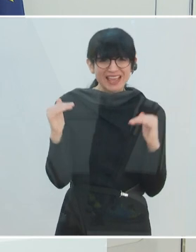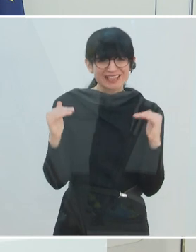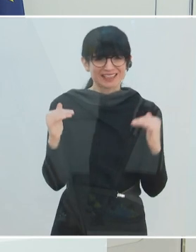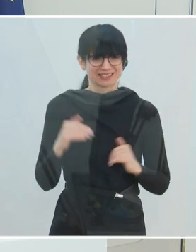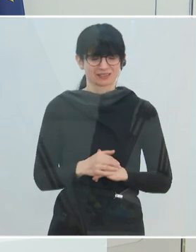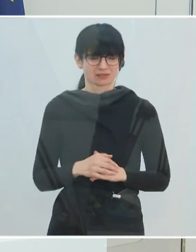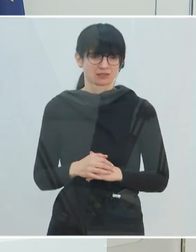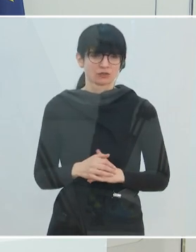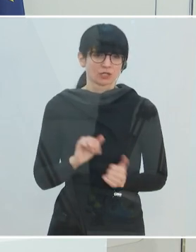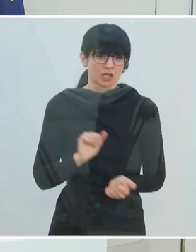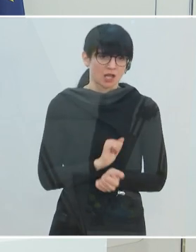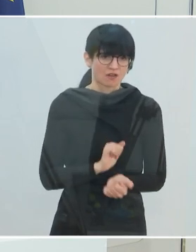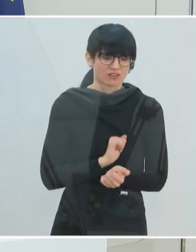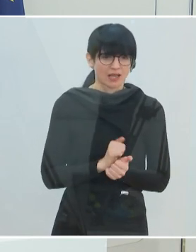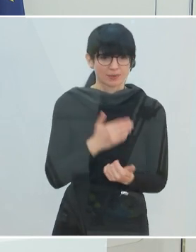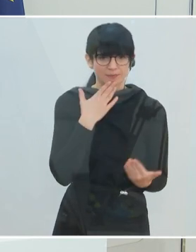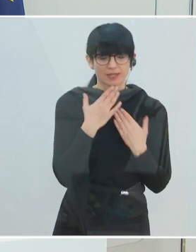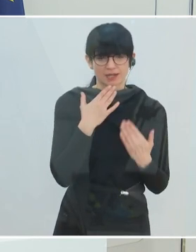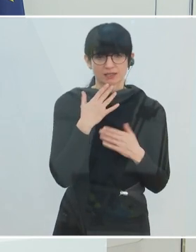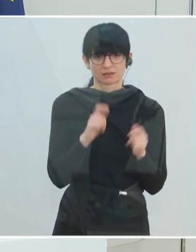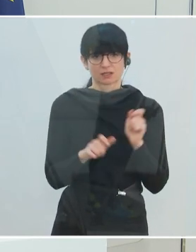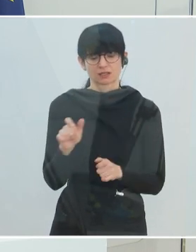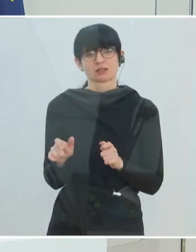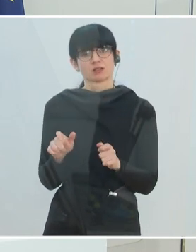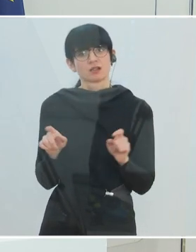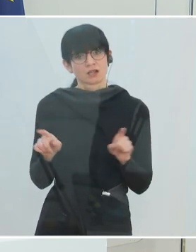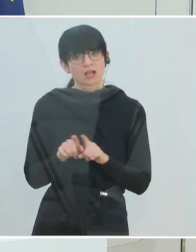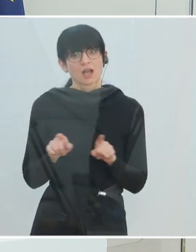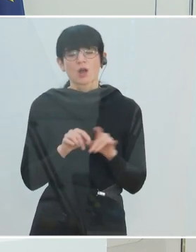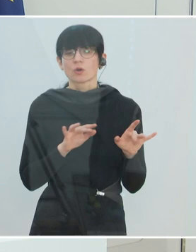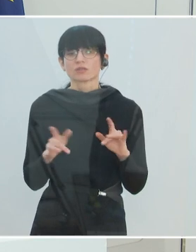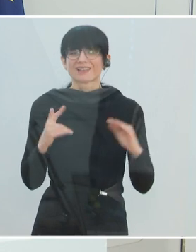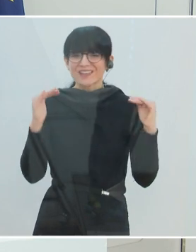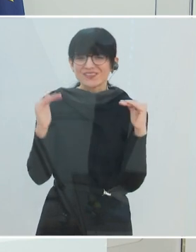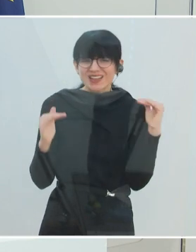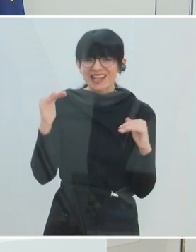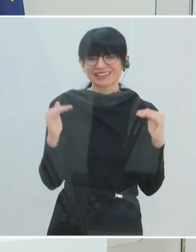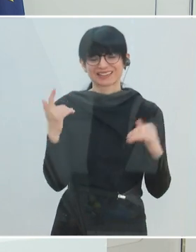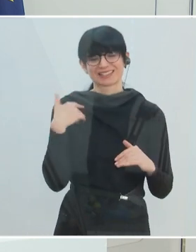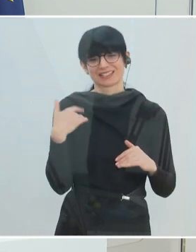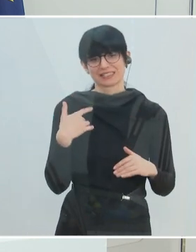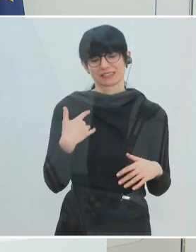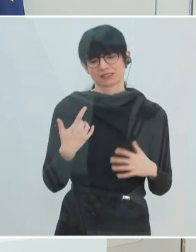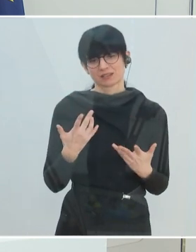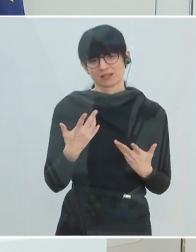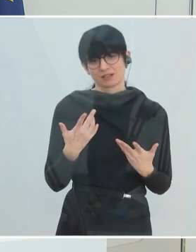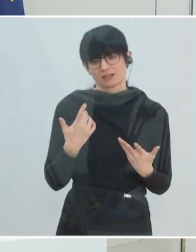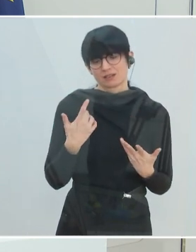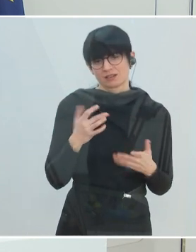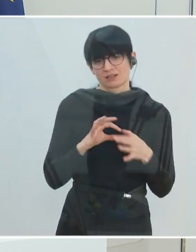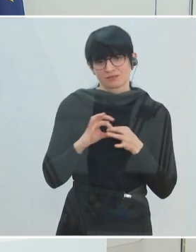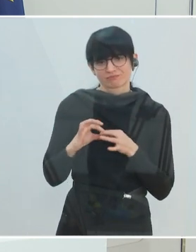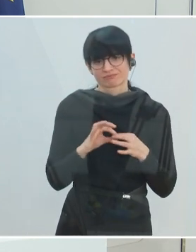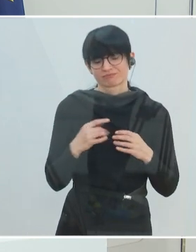auch eine ganz wesentliche Aufgabe dieses Beraterstabes sein, hier auch zur Verhältnismäßigkeit beizutragen. Natürlich ist es die Entscheidung